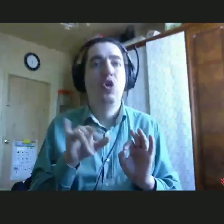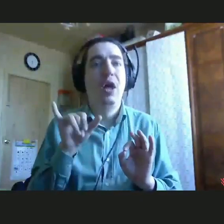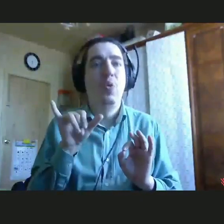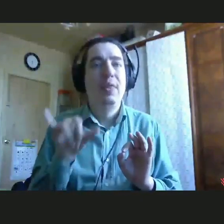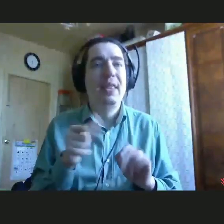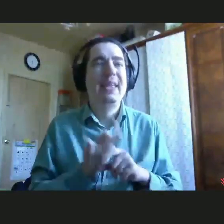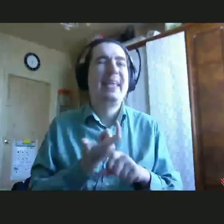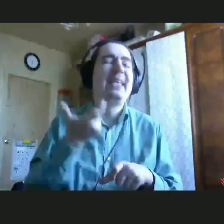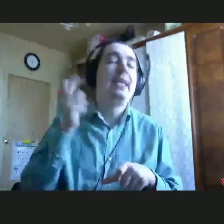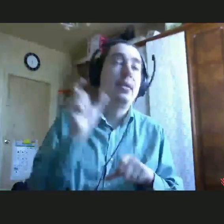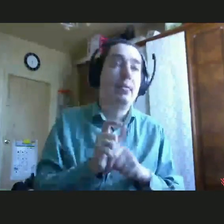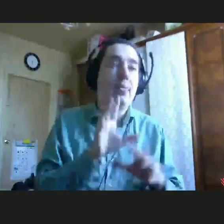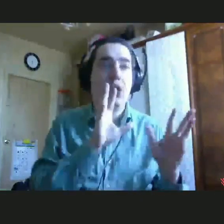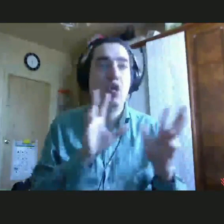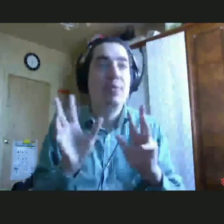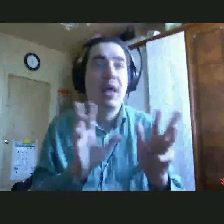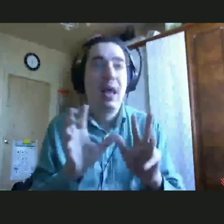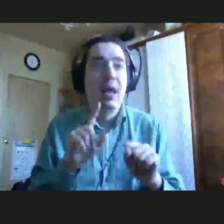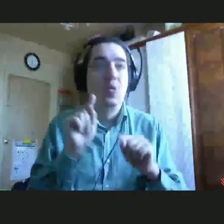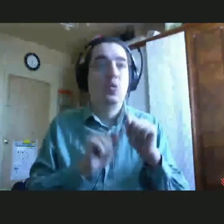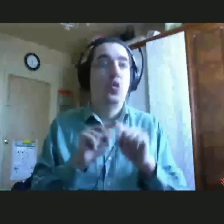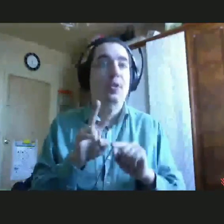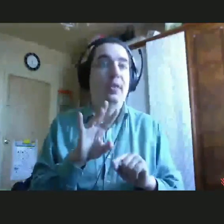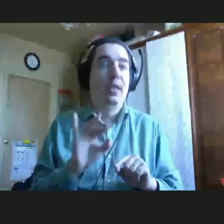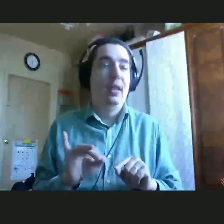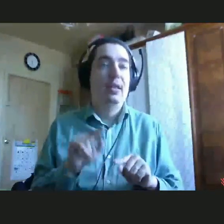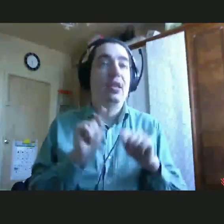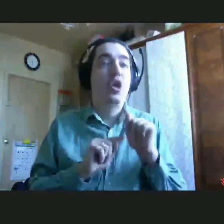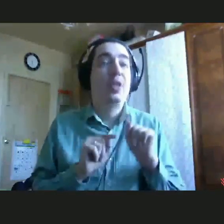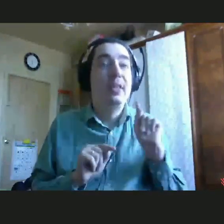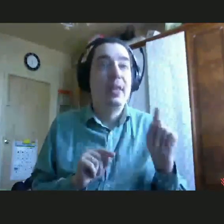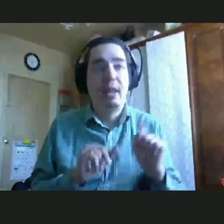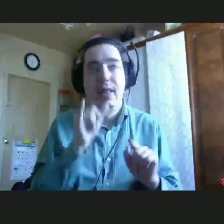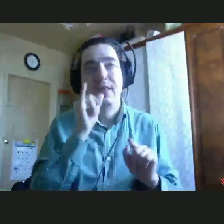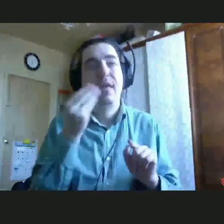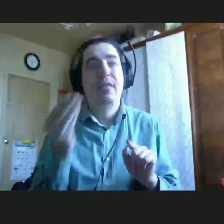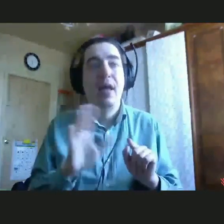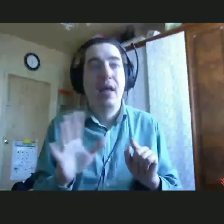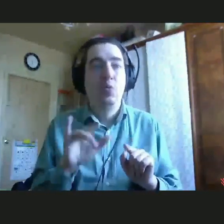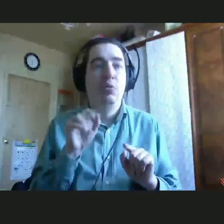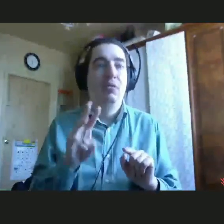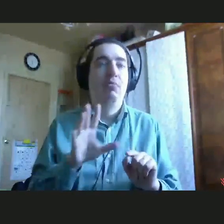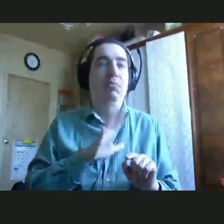гиперопекают родители, что родители не дают им быть самостоятельными, что они их контролируют, не дают им